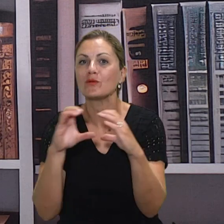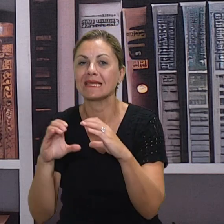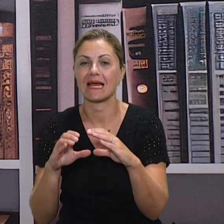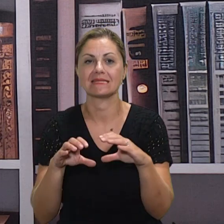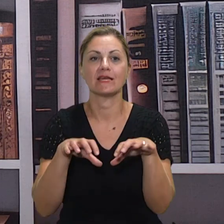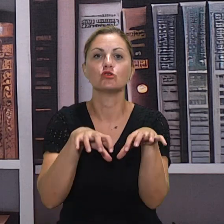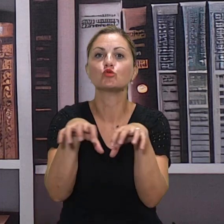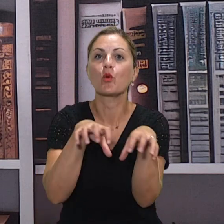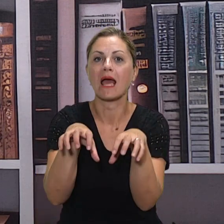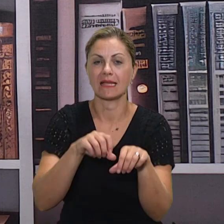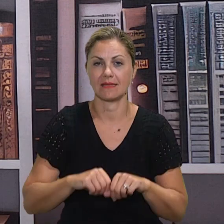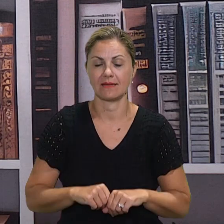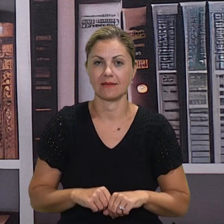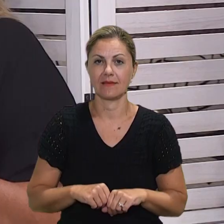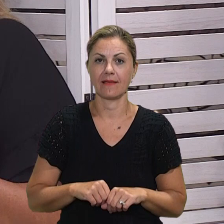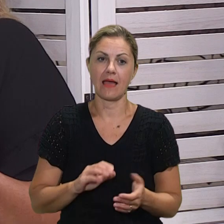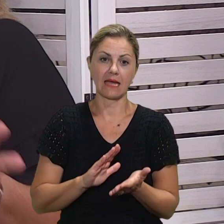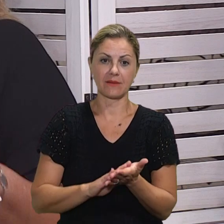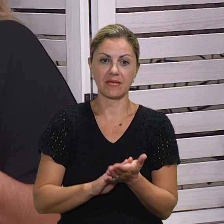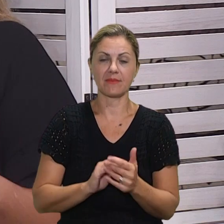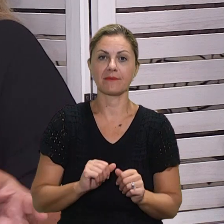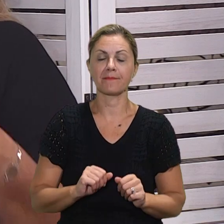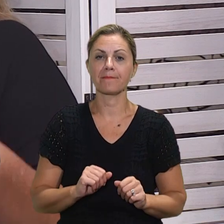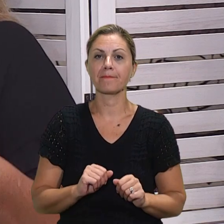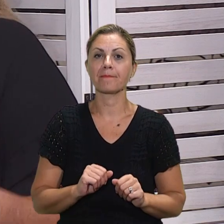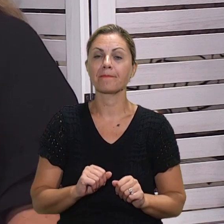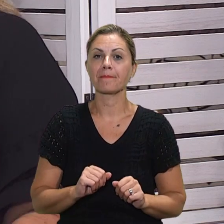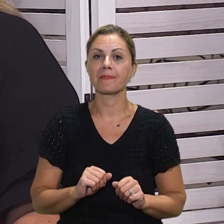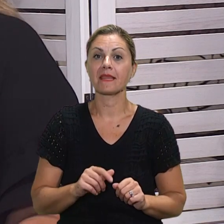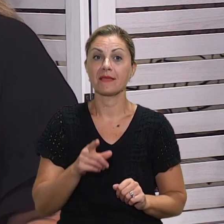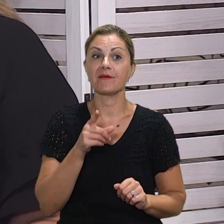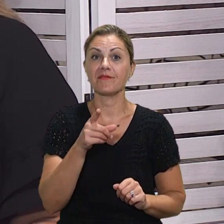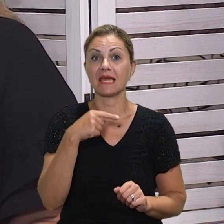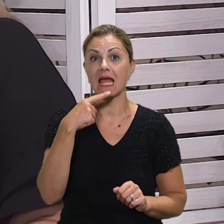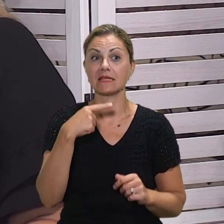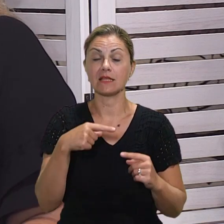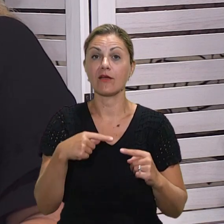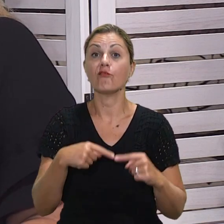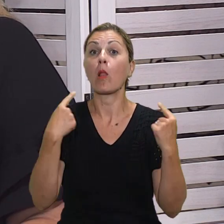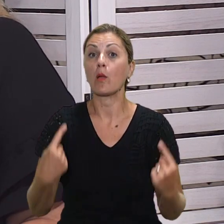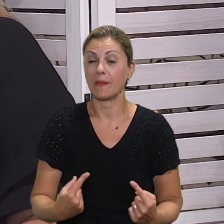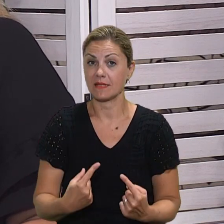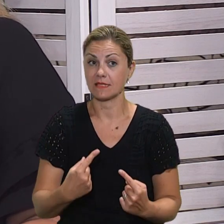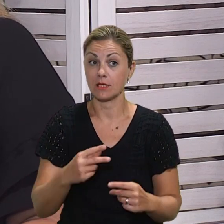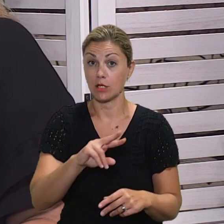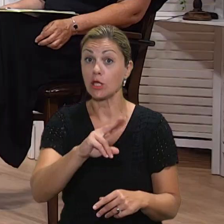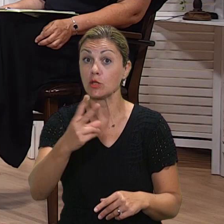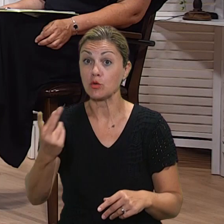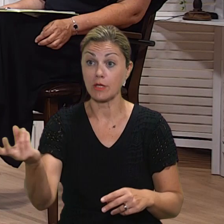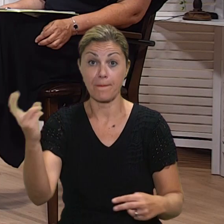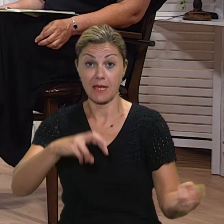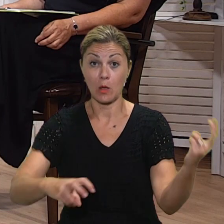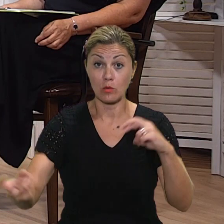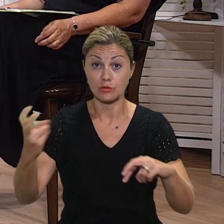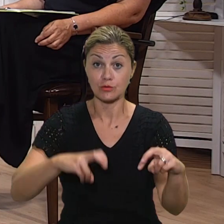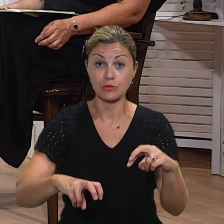barem moja škola ima. Kako je suradnja sa vama, učiteljima, vašim kolektivima? Vi radite volonterske projekte ili vas podržavaju? Naravno